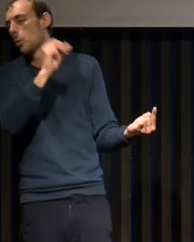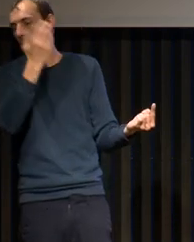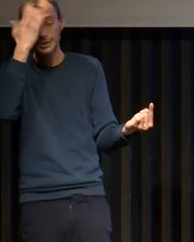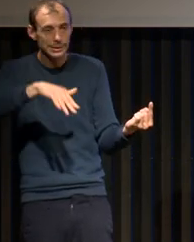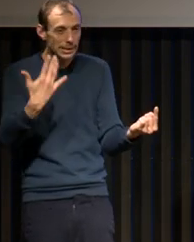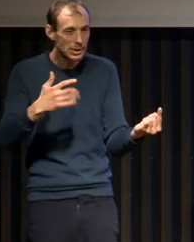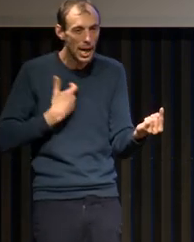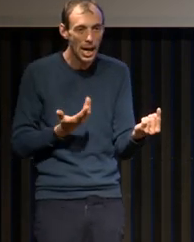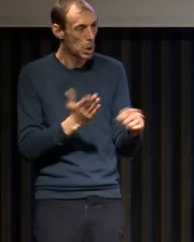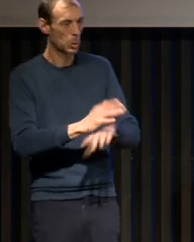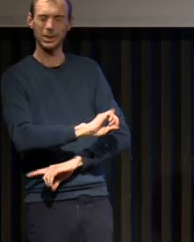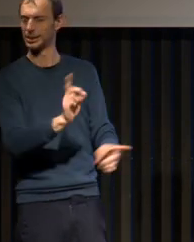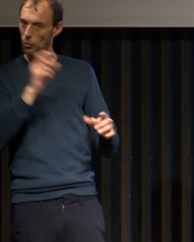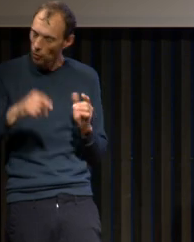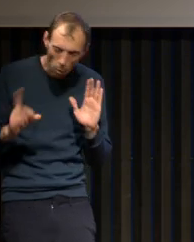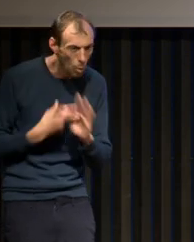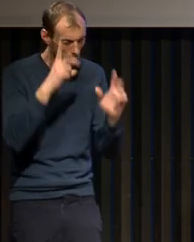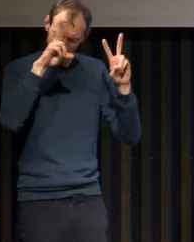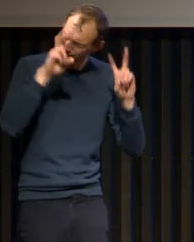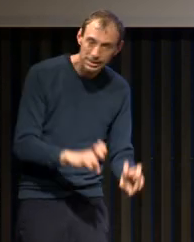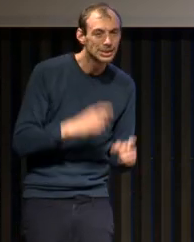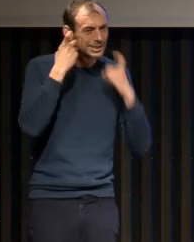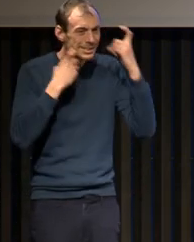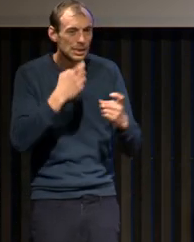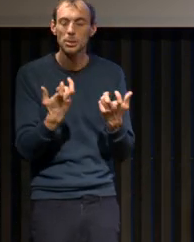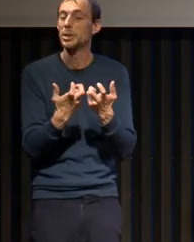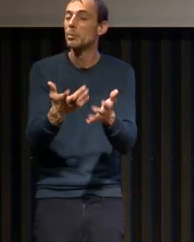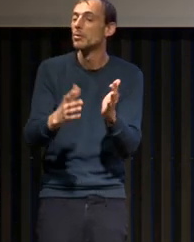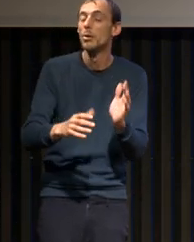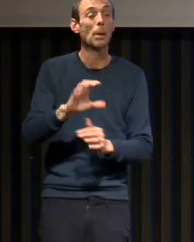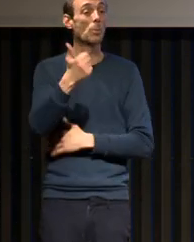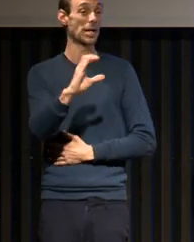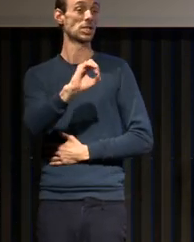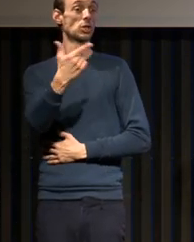initial, c'est-à-dire c'est le CO2 qui est toxique. Vous voyez les renversements qu'il faut faire